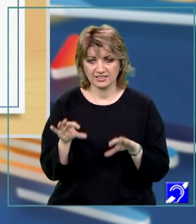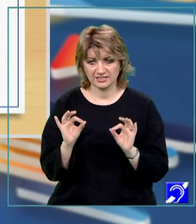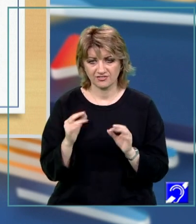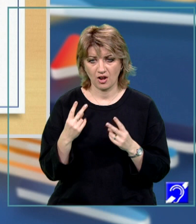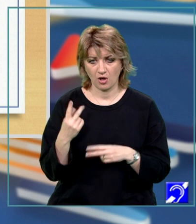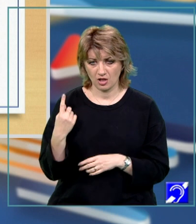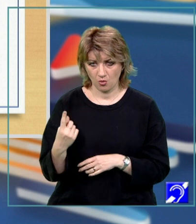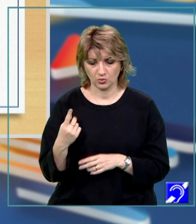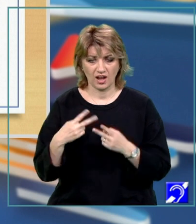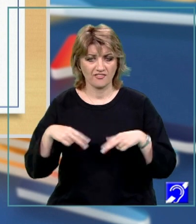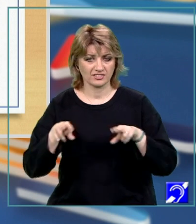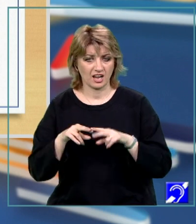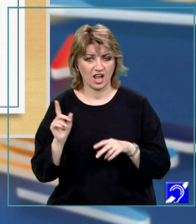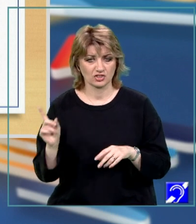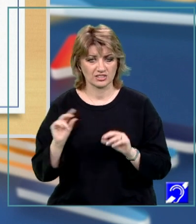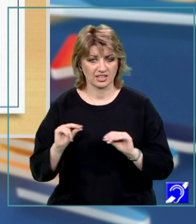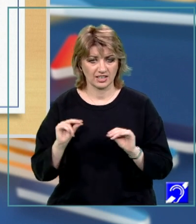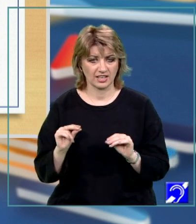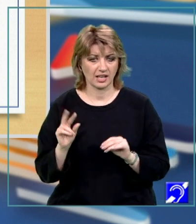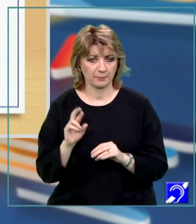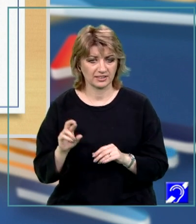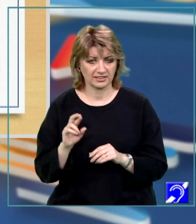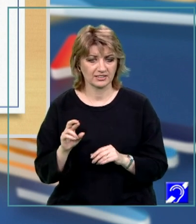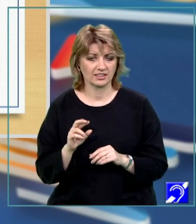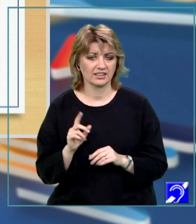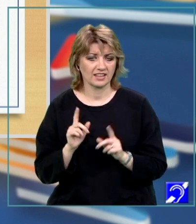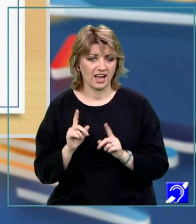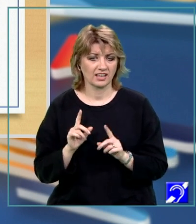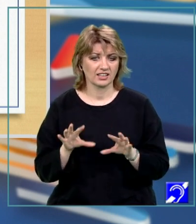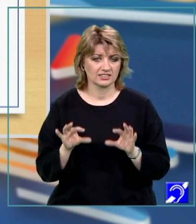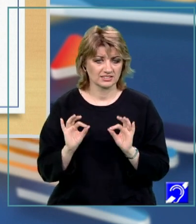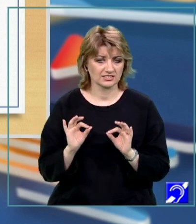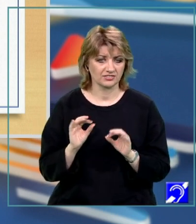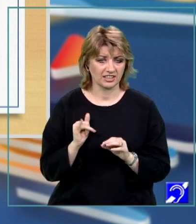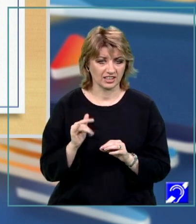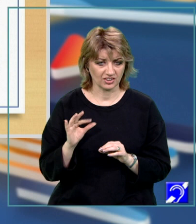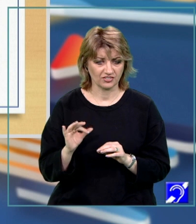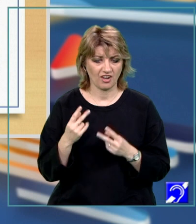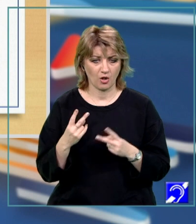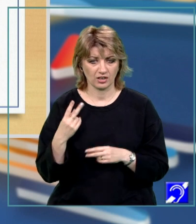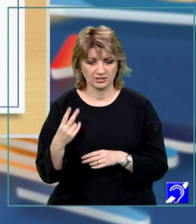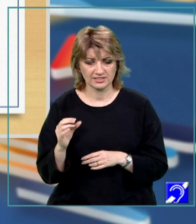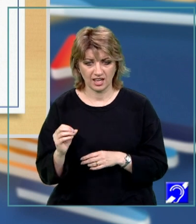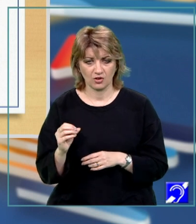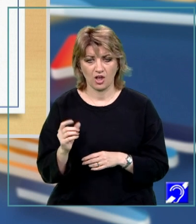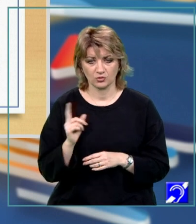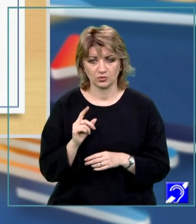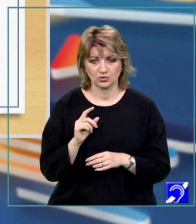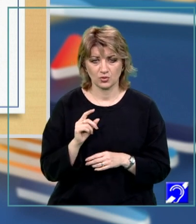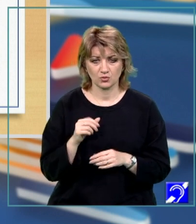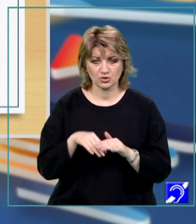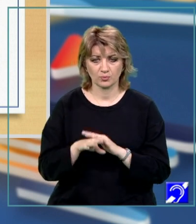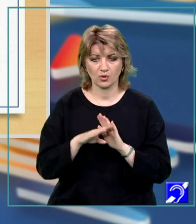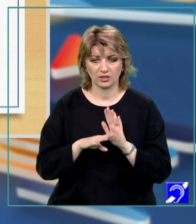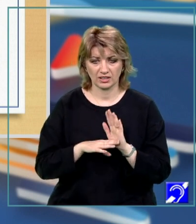valoarea 1. La finalul acestei instrucțiuni repetitive, for dacă găsit a rămas cu valoarea 0, deci nu am făcut nicio afișare, atunci sub